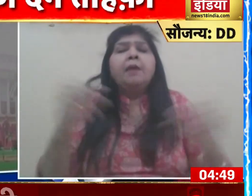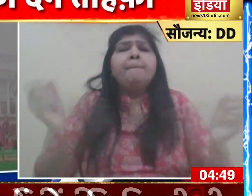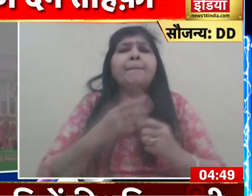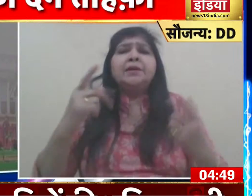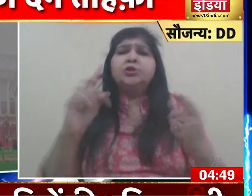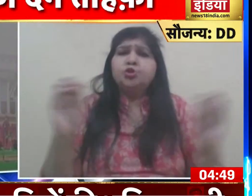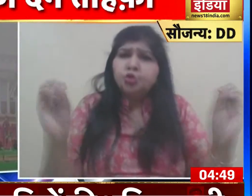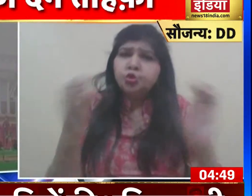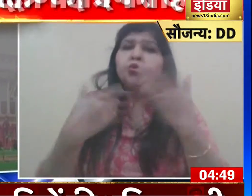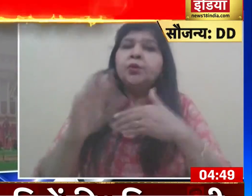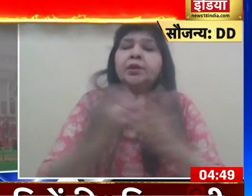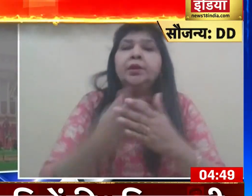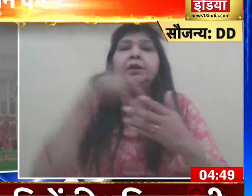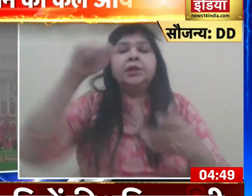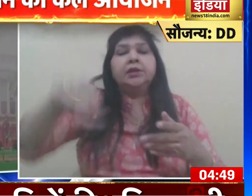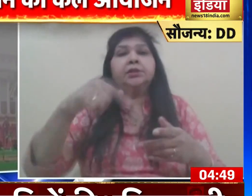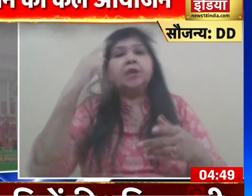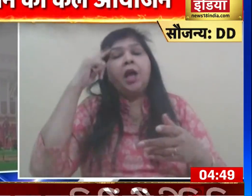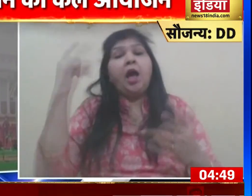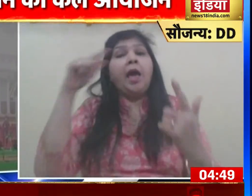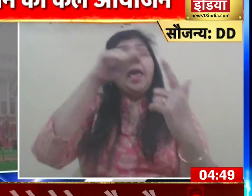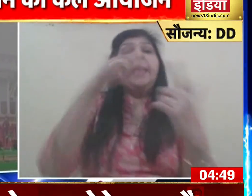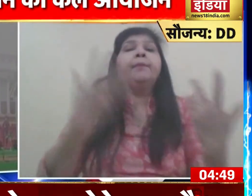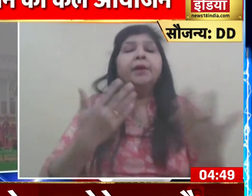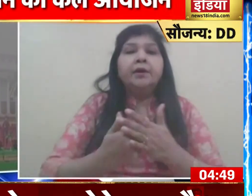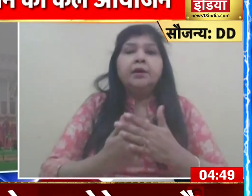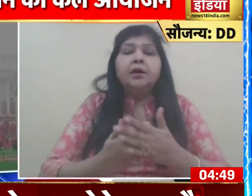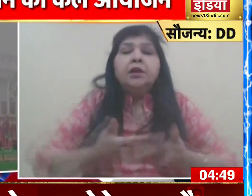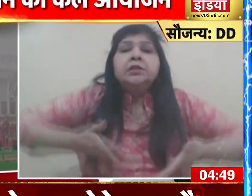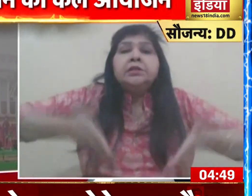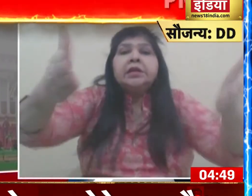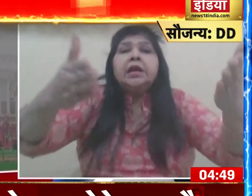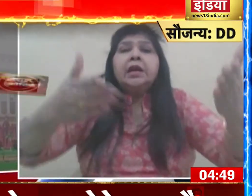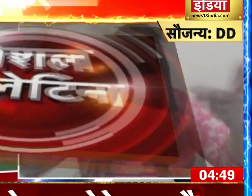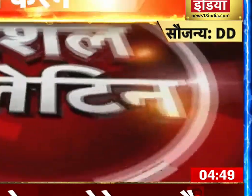इसका उद्देश सडक संपर्क को बहतर बनाना है